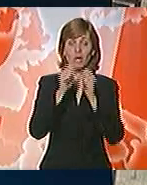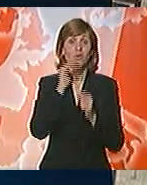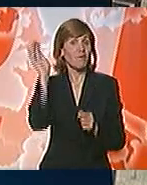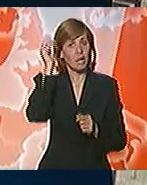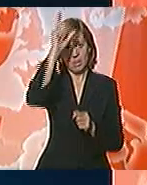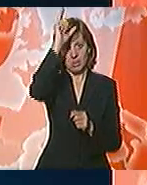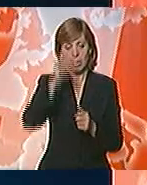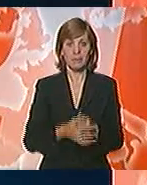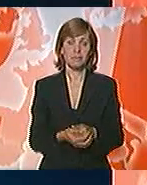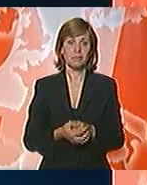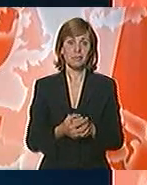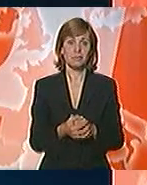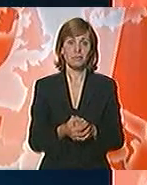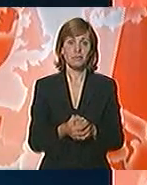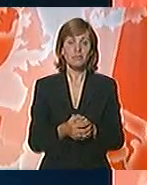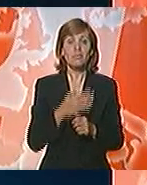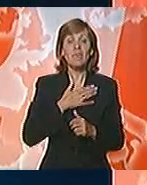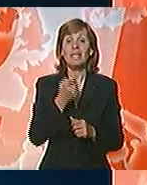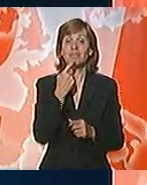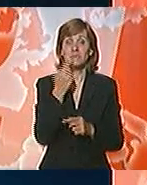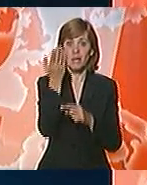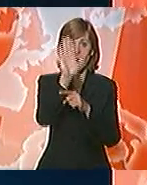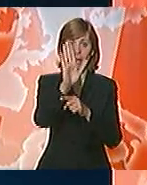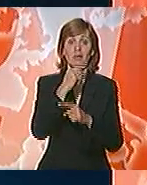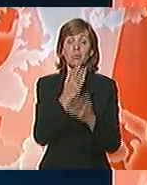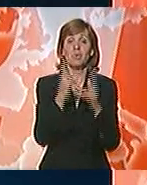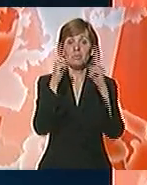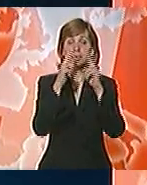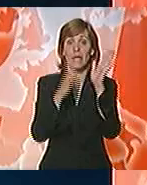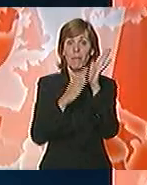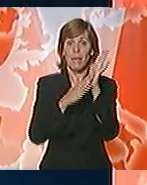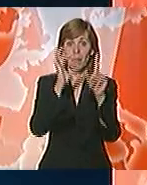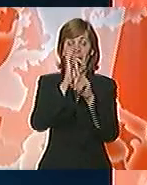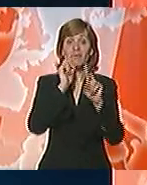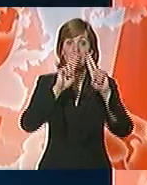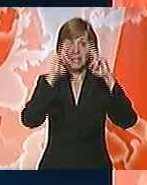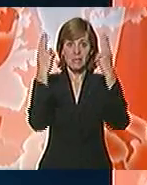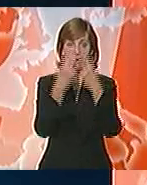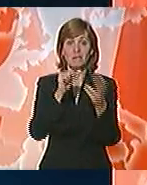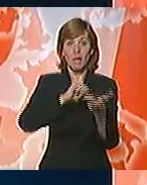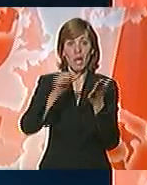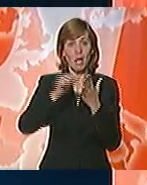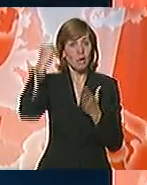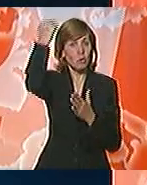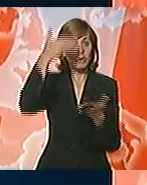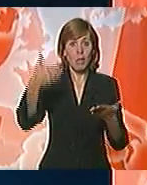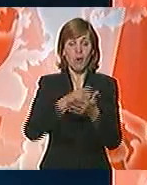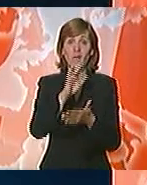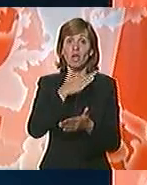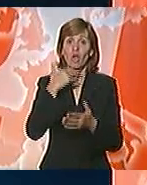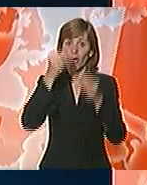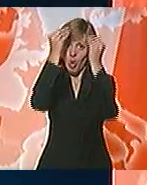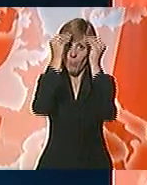vladi Srbije. Srpskoj delegaciji je tokom zasedanja MMF-a i Svetske banke u Istambulu ponovljeno da nisu dovoljne